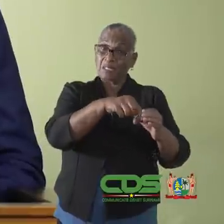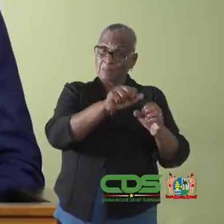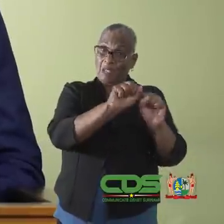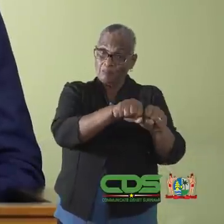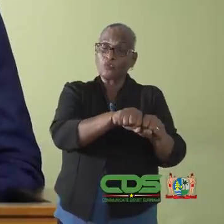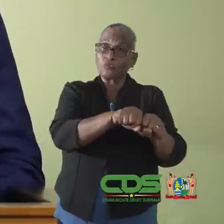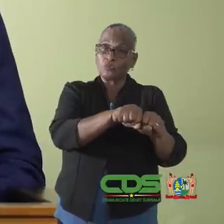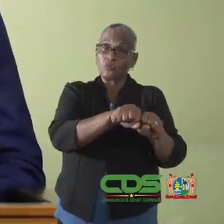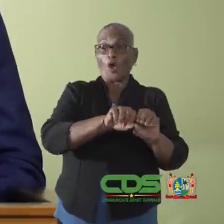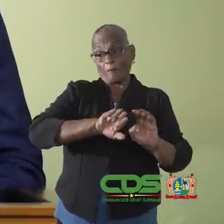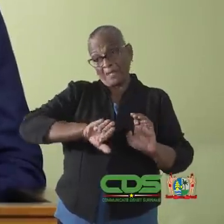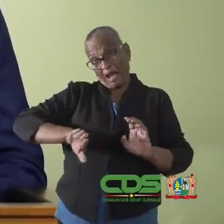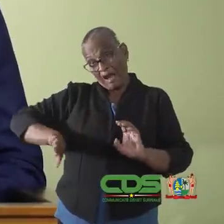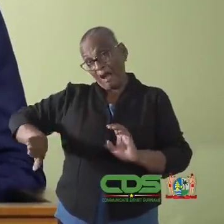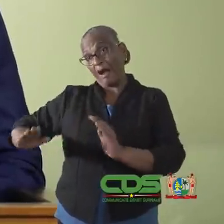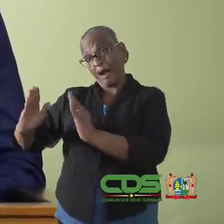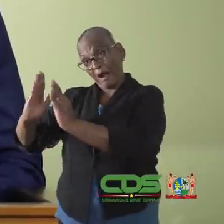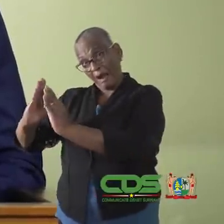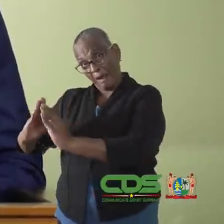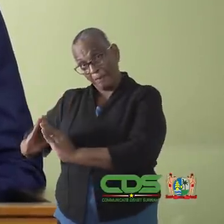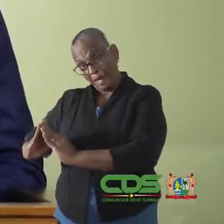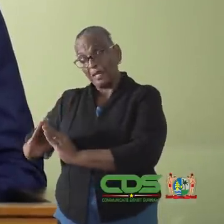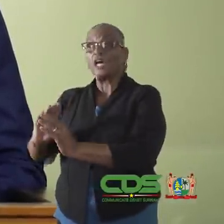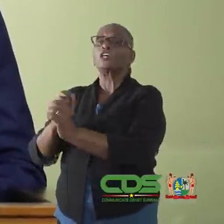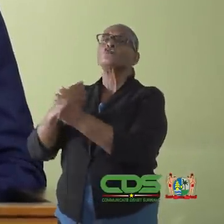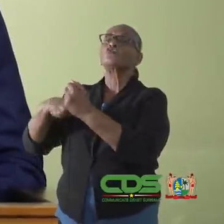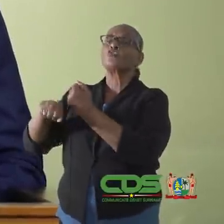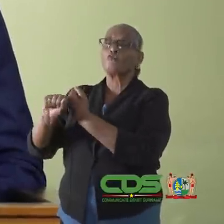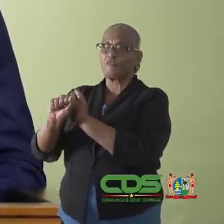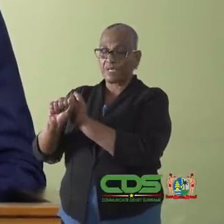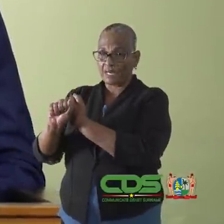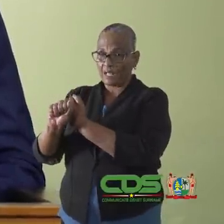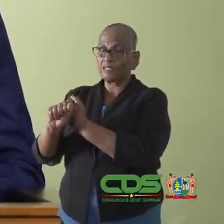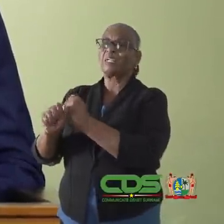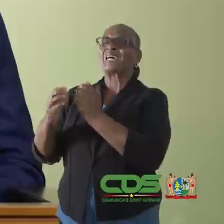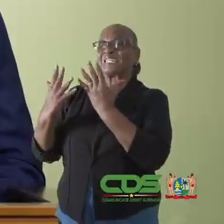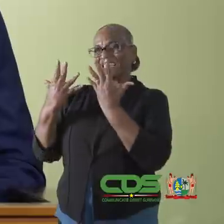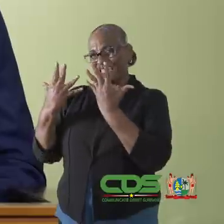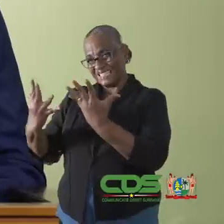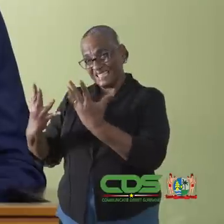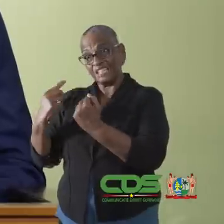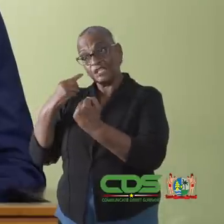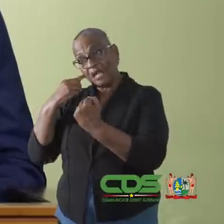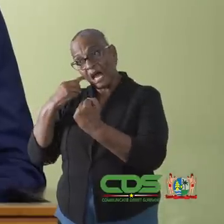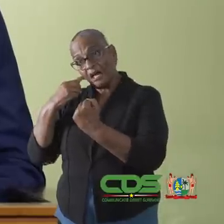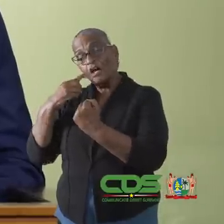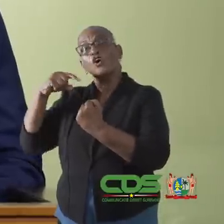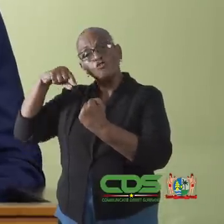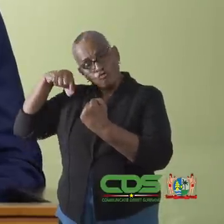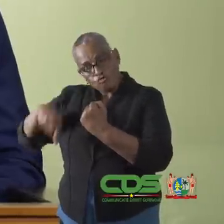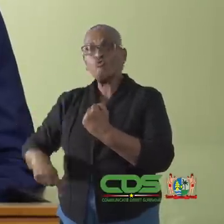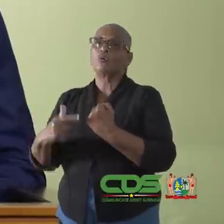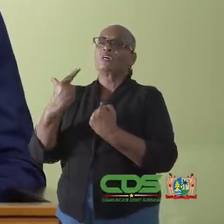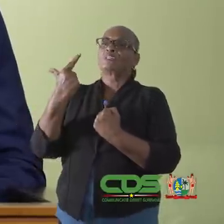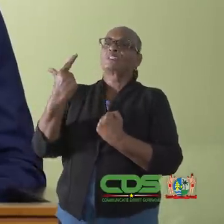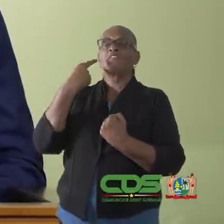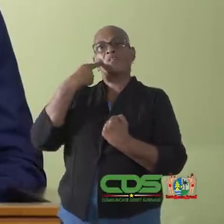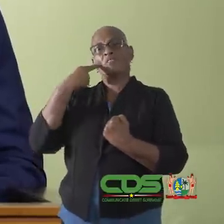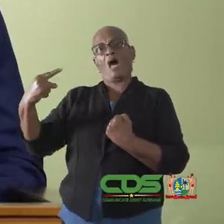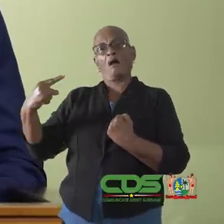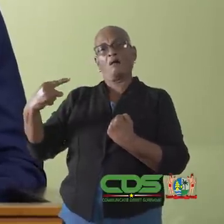heeft na goed overleg besloten om de quarantaineperiode te wijzigen van 10 dagen naar 7 dagen.